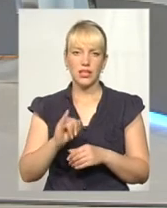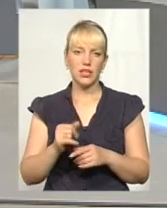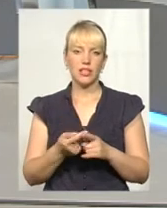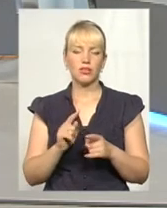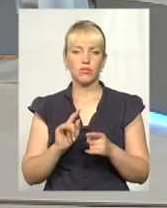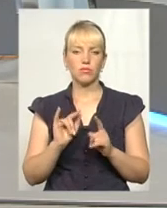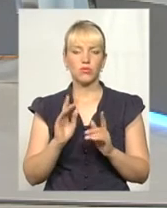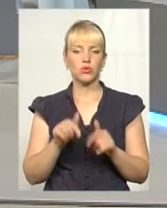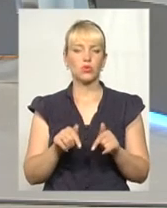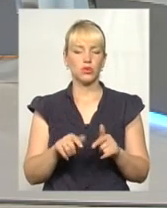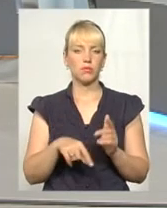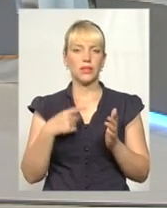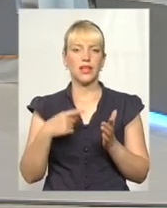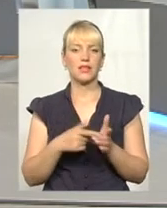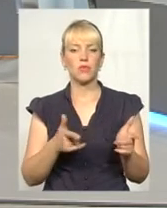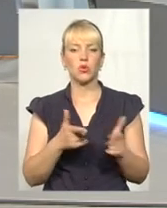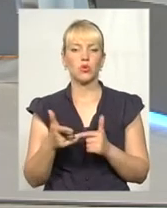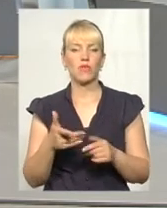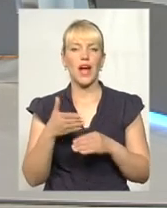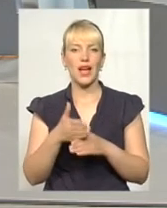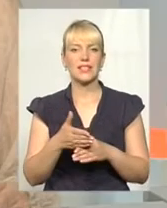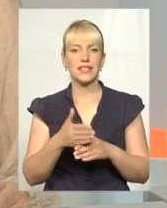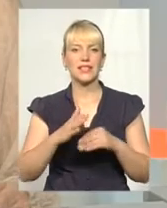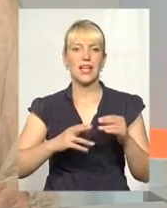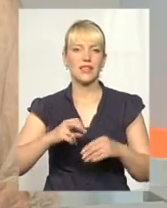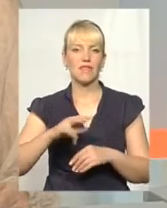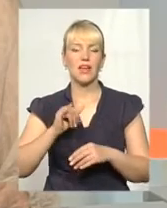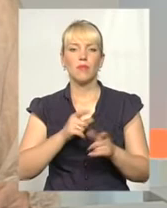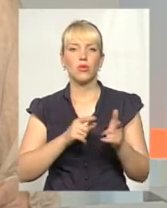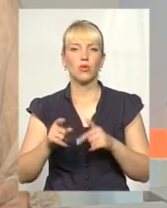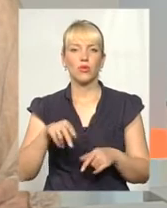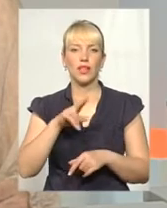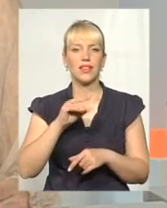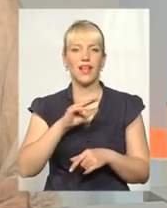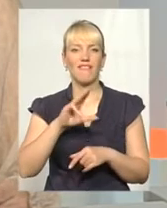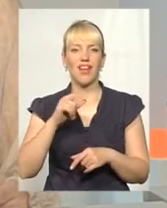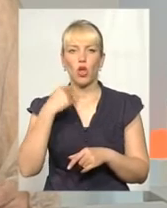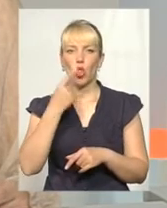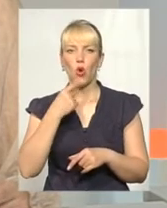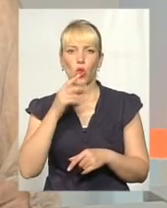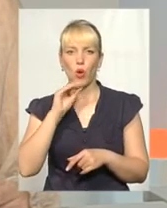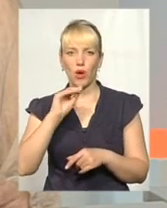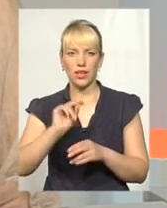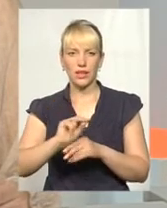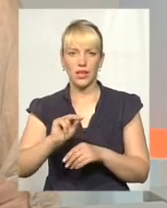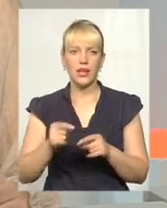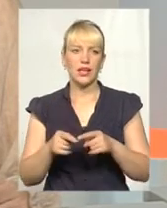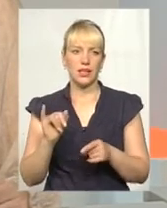питання стоїть підготовці асистентів і підготовці дефектологів. В цьому напрямку в липні місяці у нас є